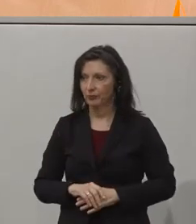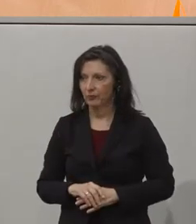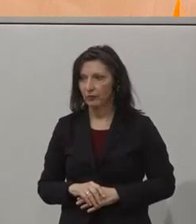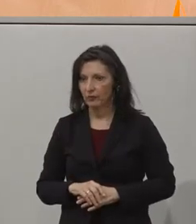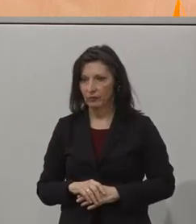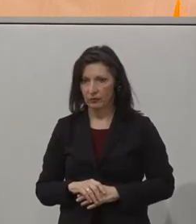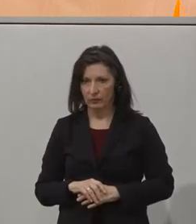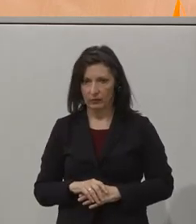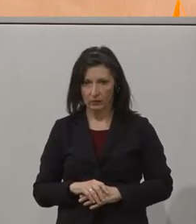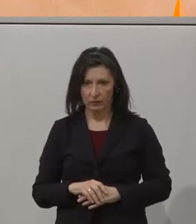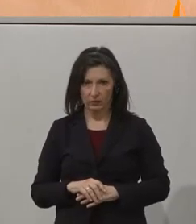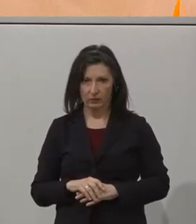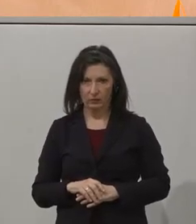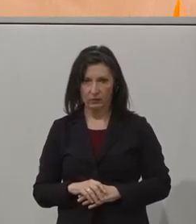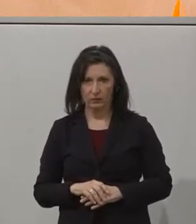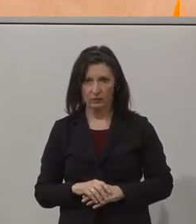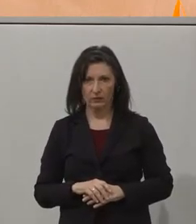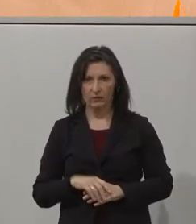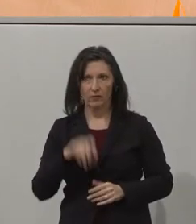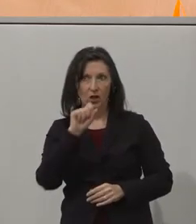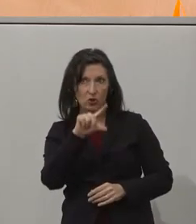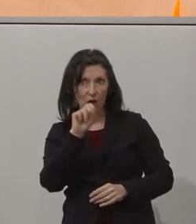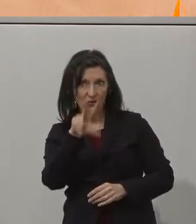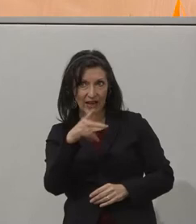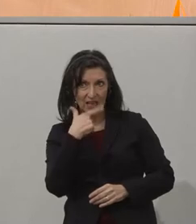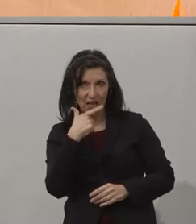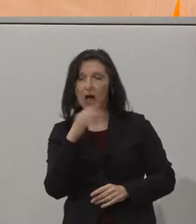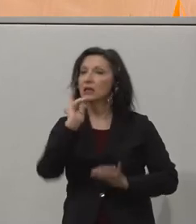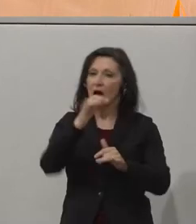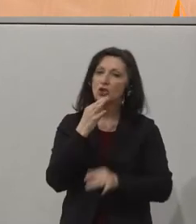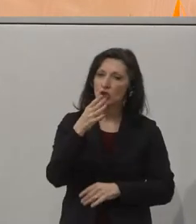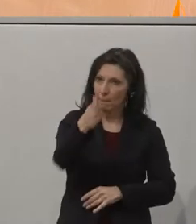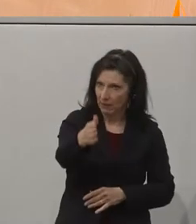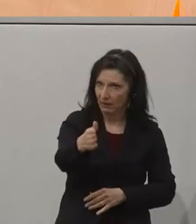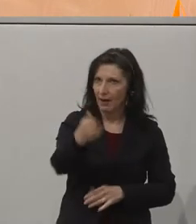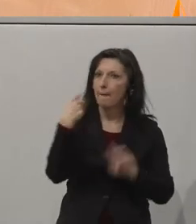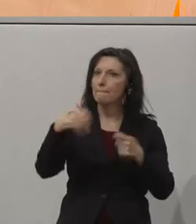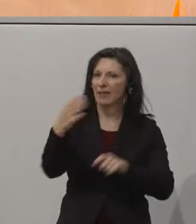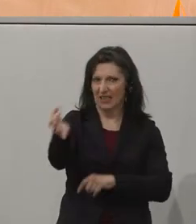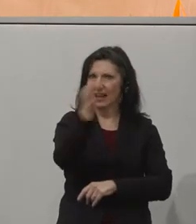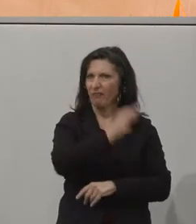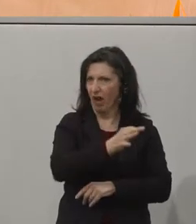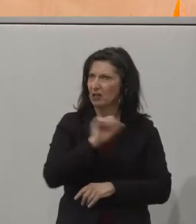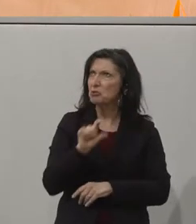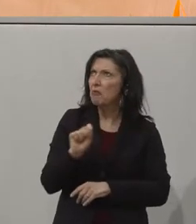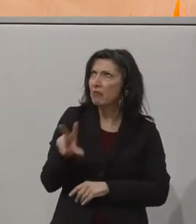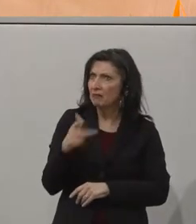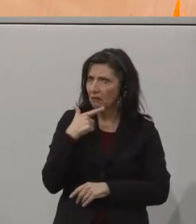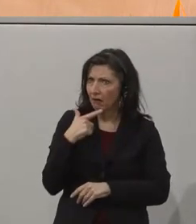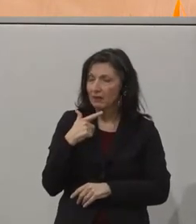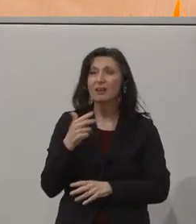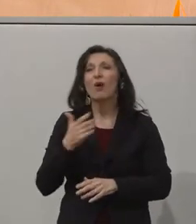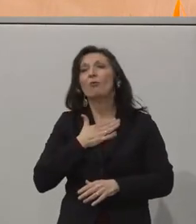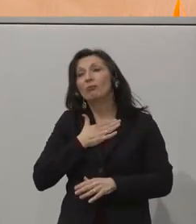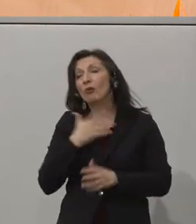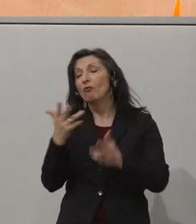Und... Das hatten Sie die 12, die 13-Jährigen, oder? Genau, richtig. Und das ist auch ein Wunsch von